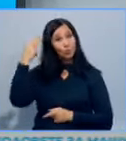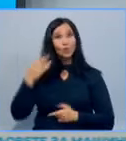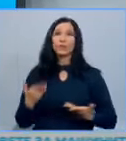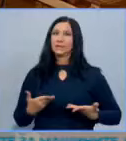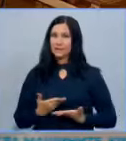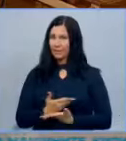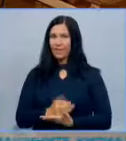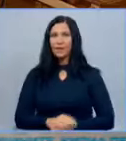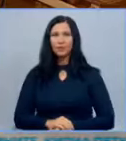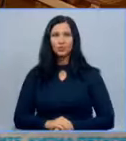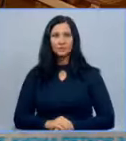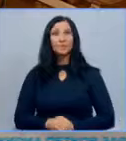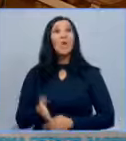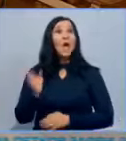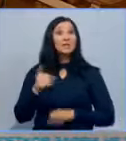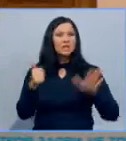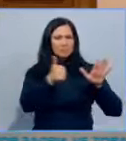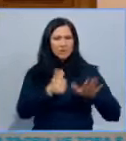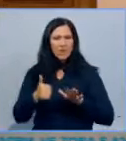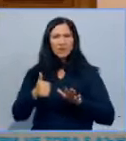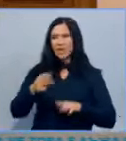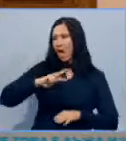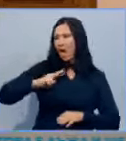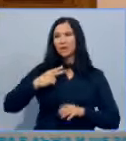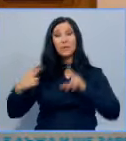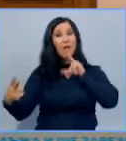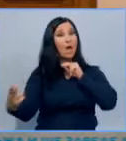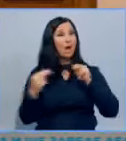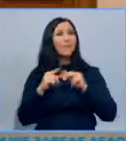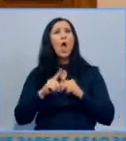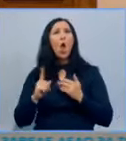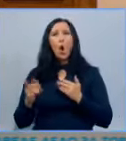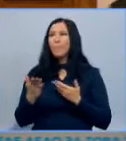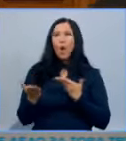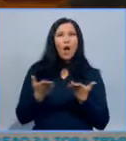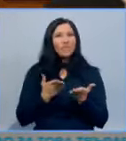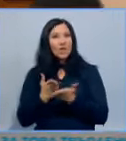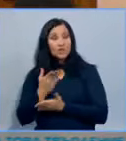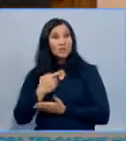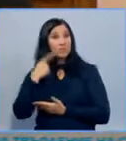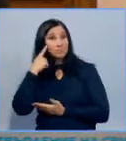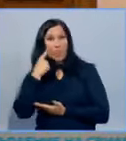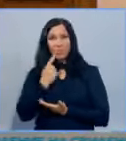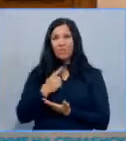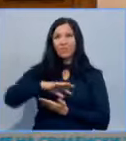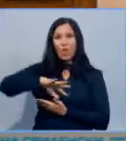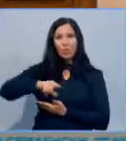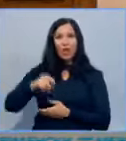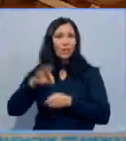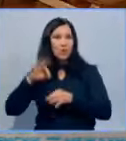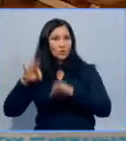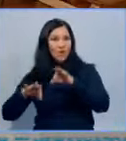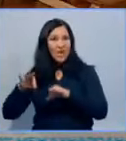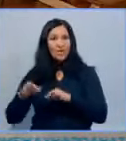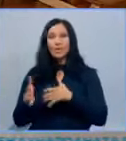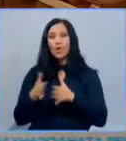заинтересува. След 6 часа размяна на реплики, кой какво е по какъв начин се кани да открадне от гласовета на хората, се стигна до реакция от